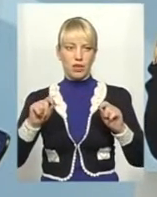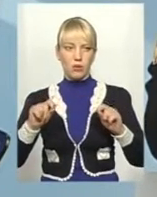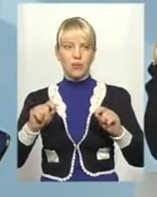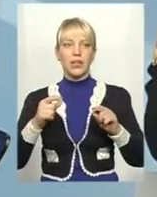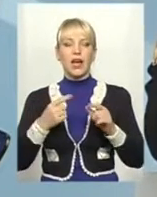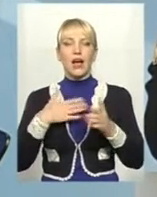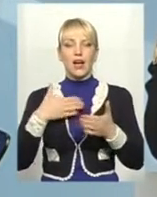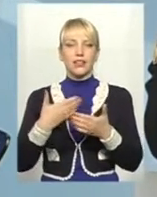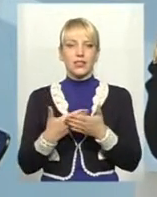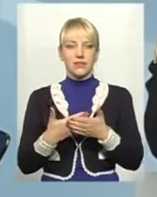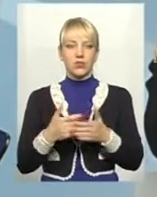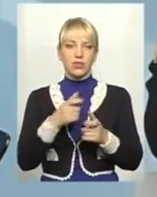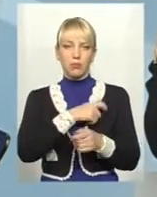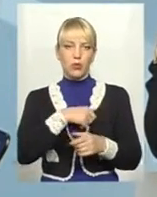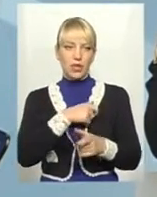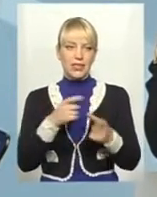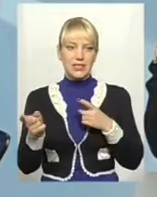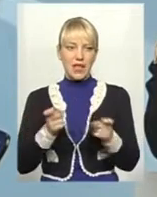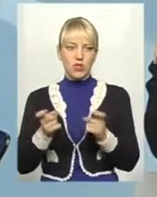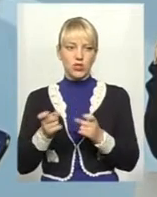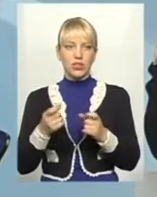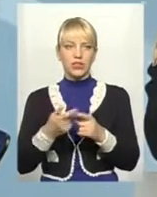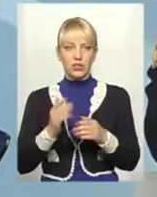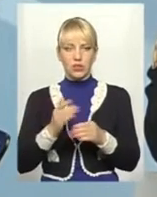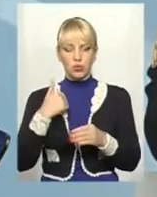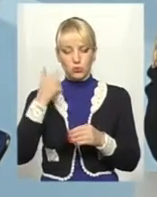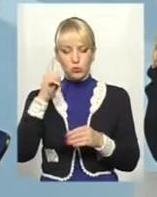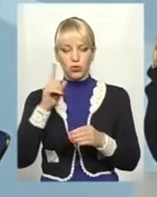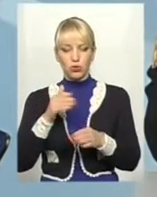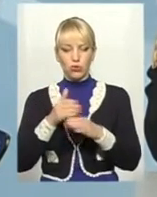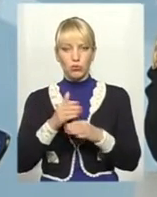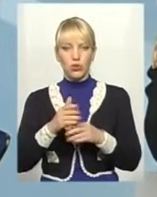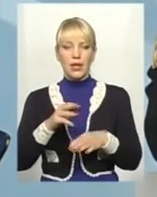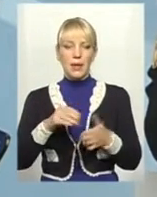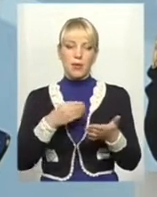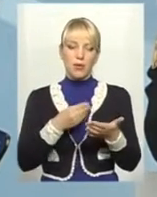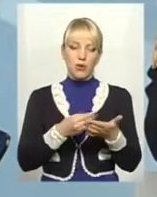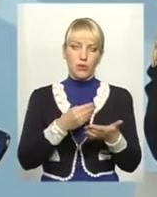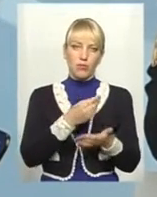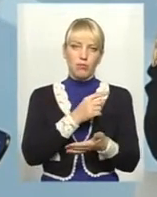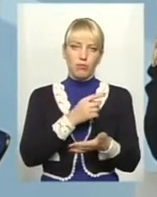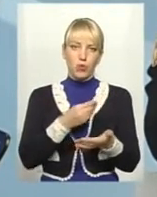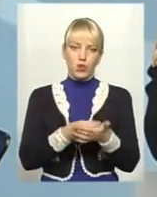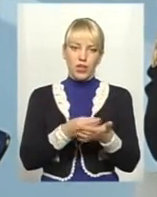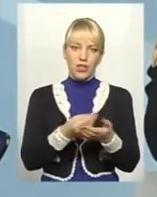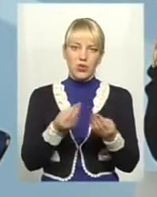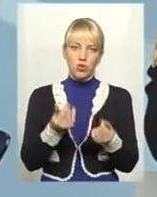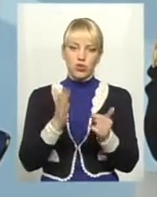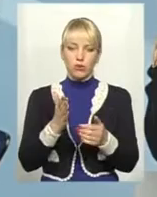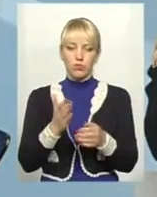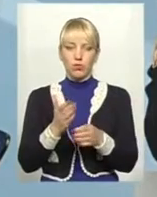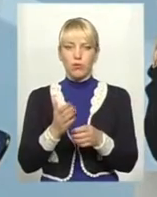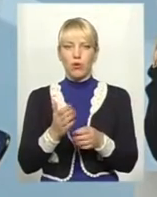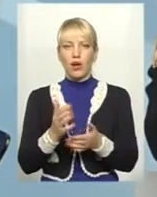активно депутати залучилися, і з їхньої допомоги, думаю, ми бюджетні кошти частково будемо акумулювати на кошторисах